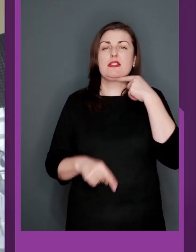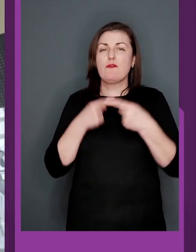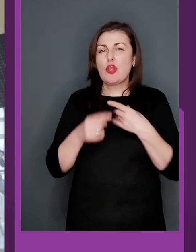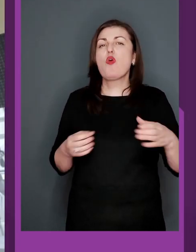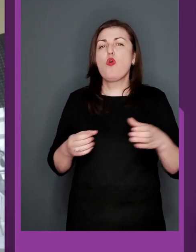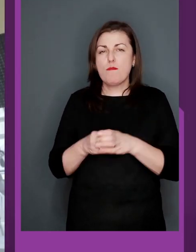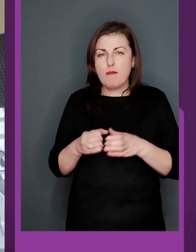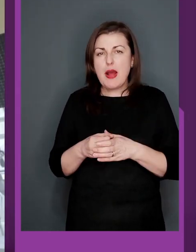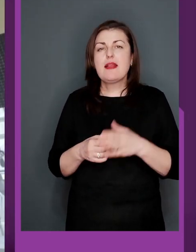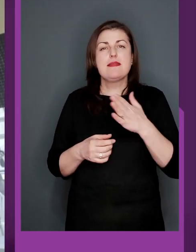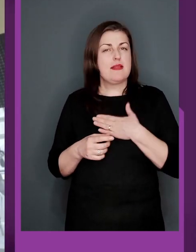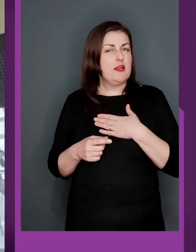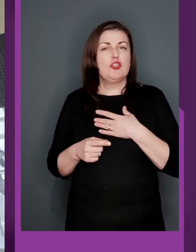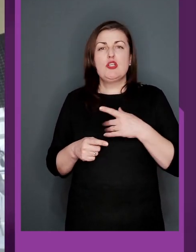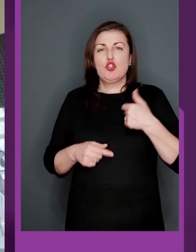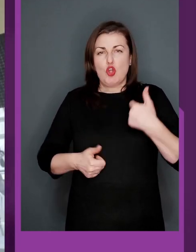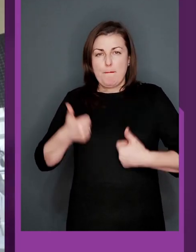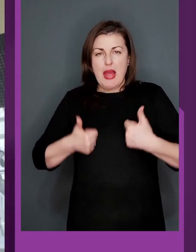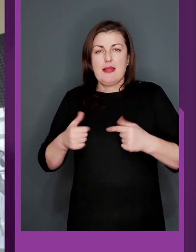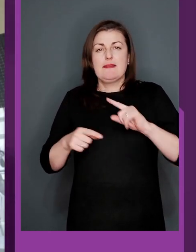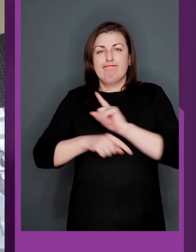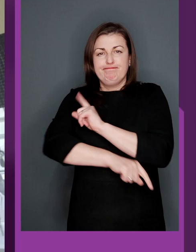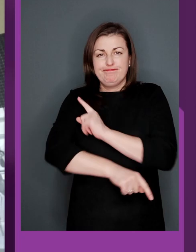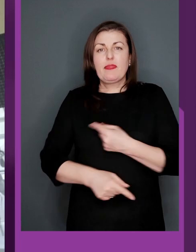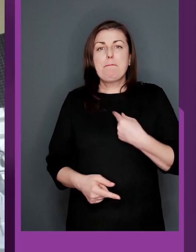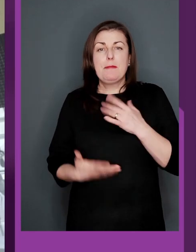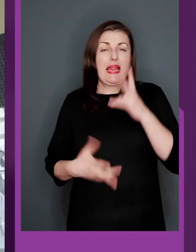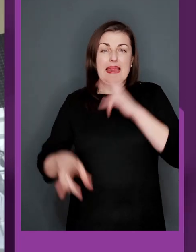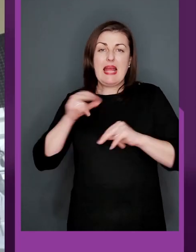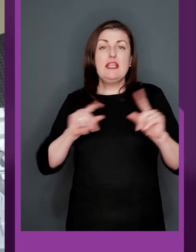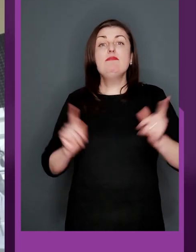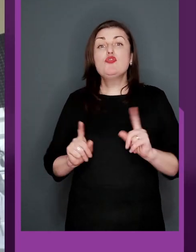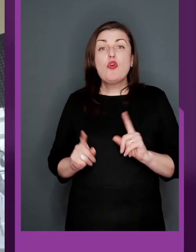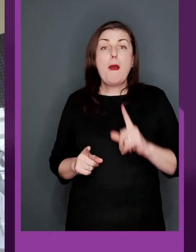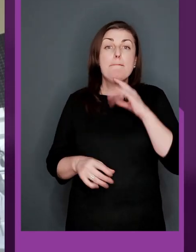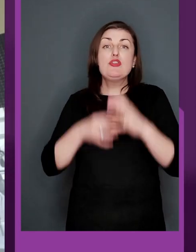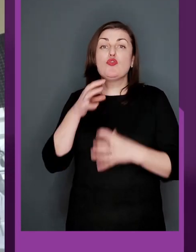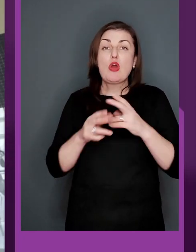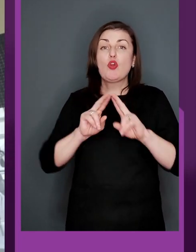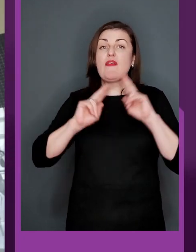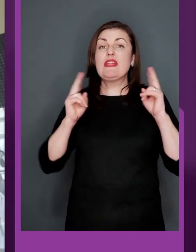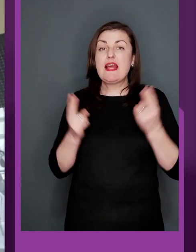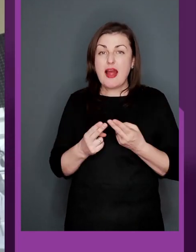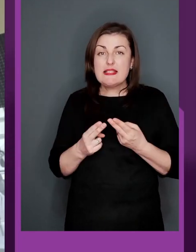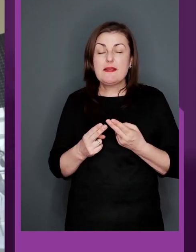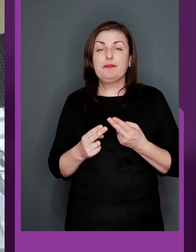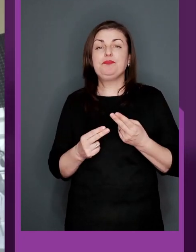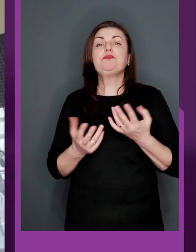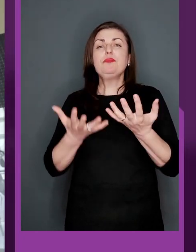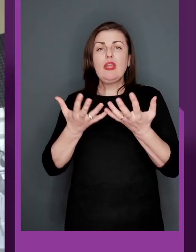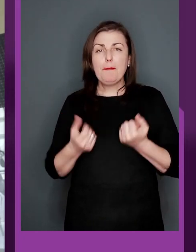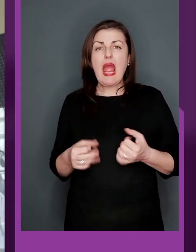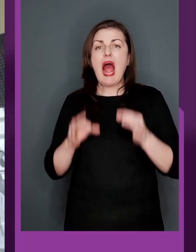була завжди команда принциповим нашим суперником. Зараз ми надіємося все-таки, що Міжнародна Федерація